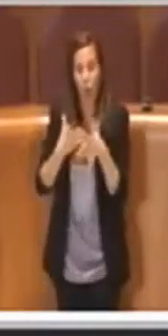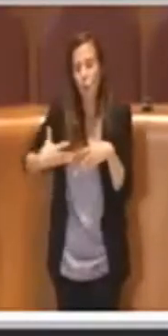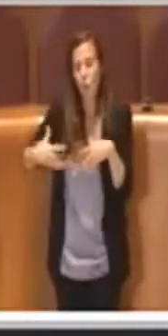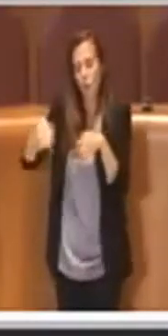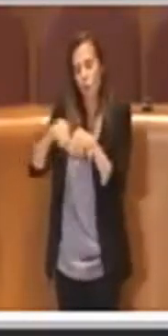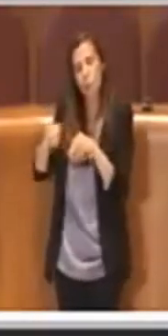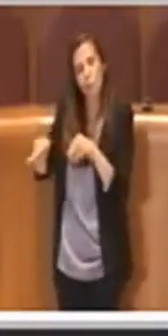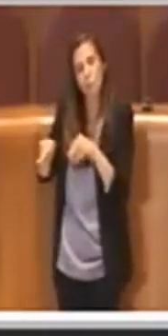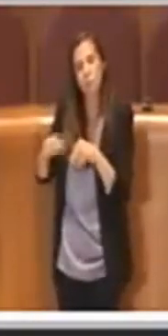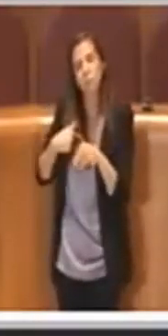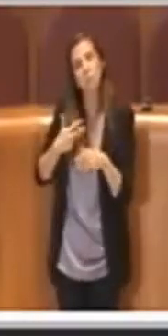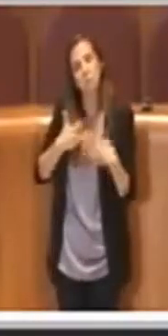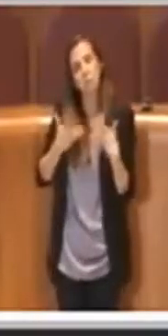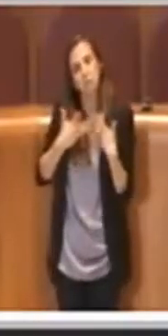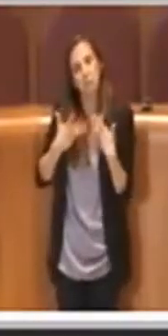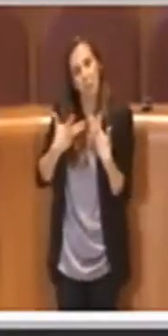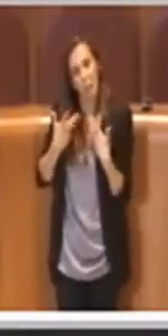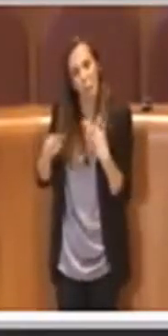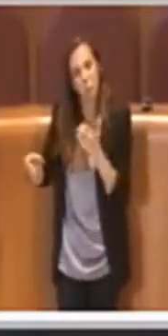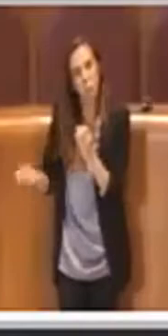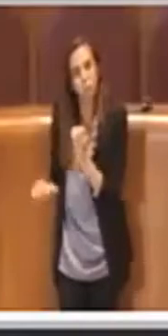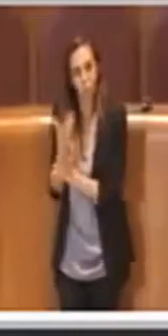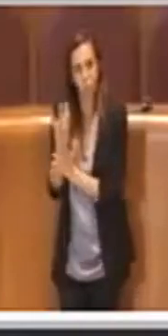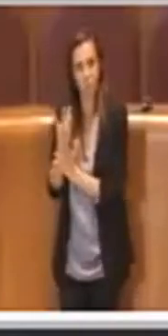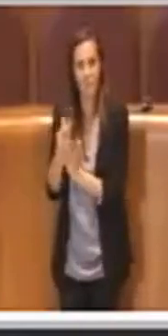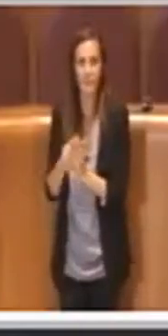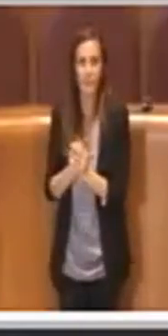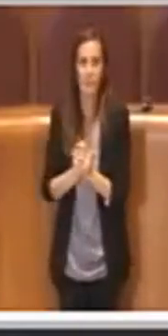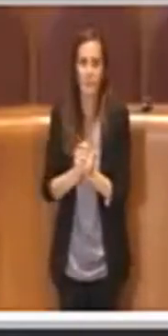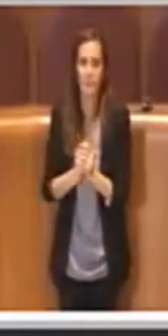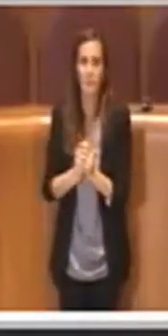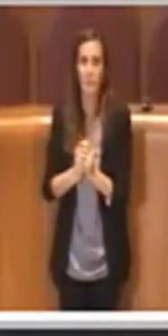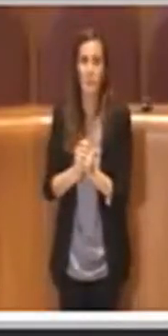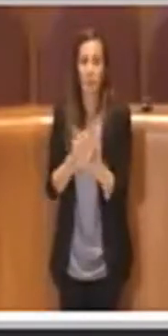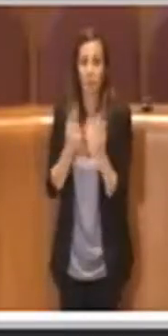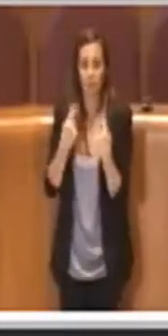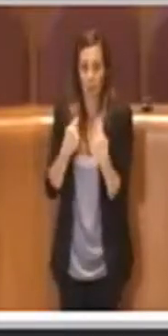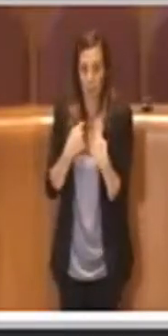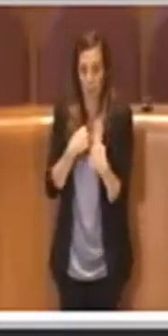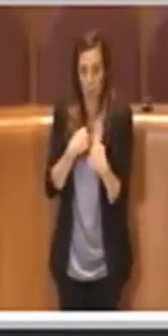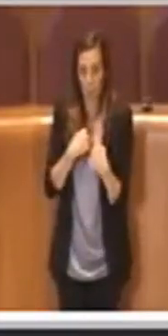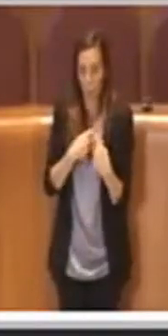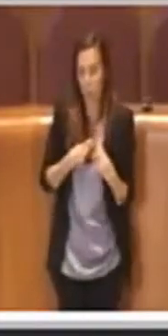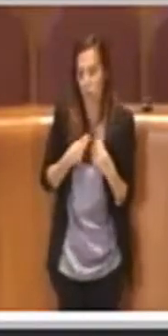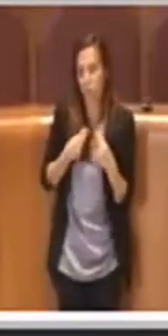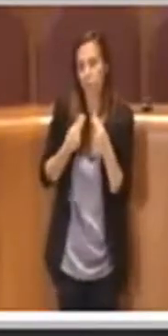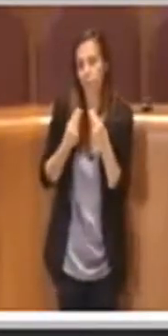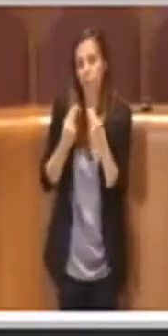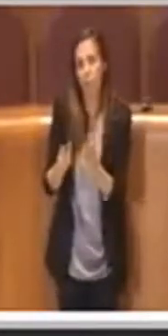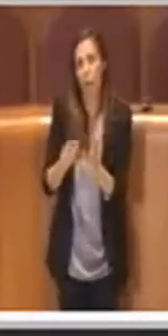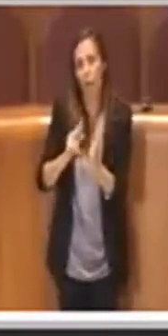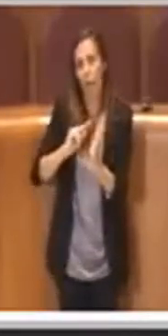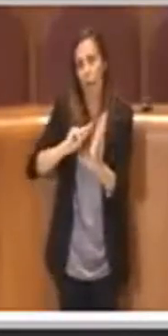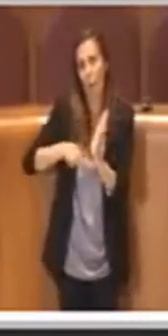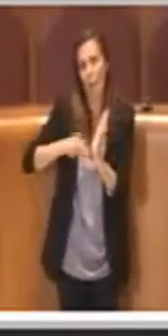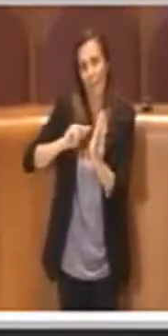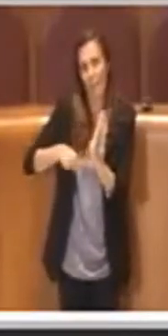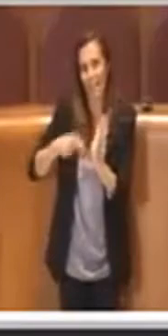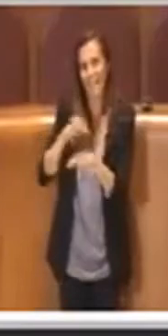prodotto. Io ho trasmesso a tal proposito due emendamenti al